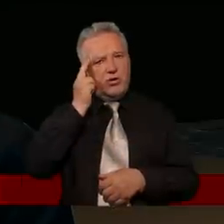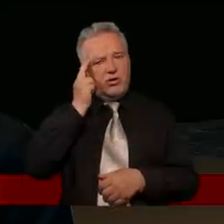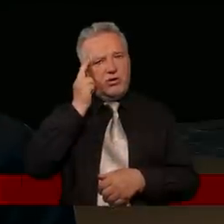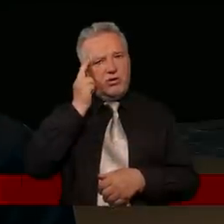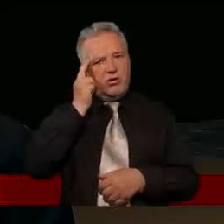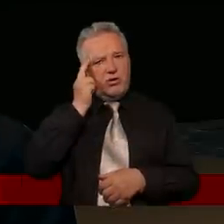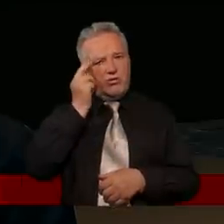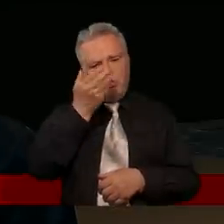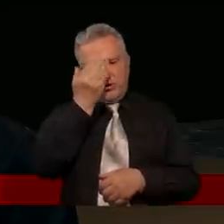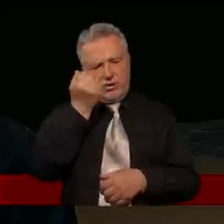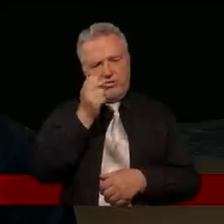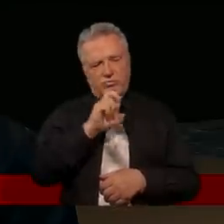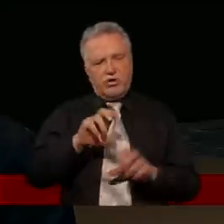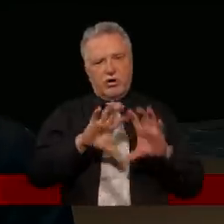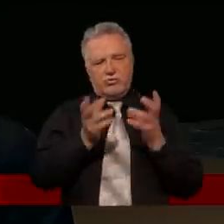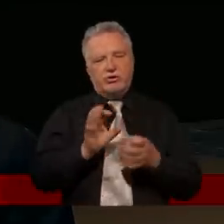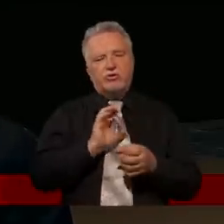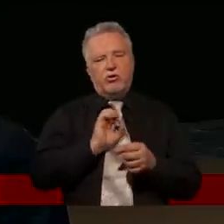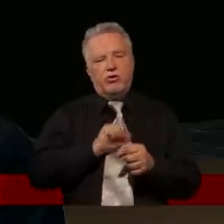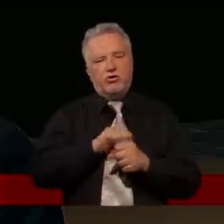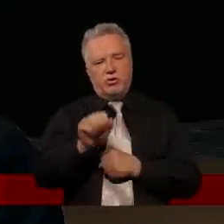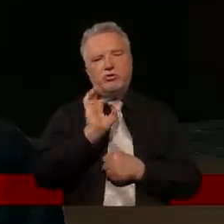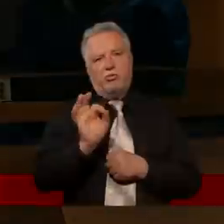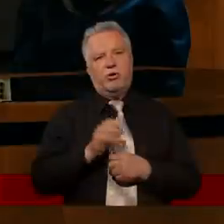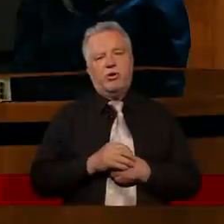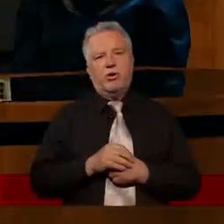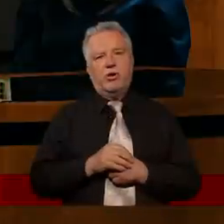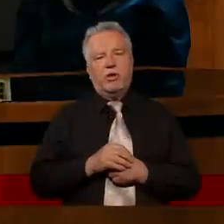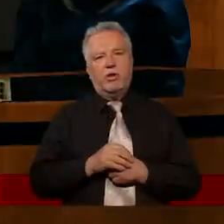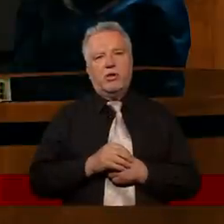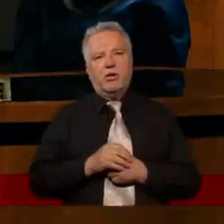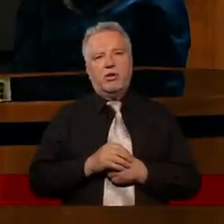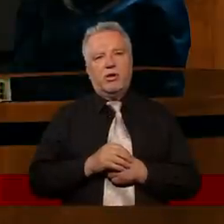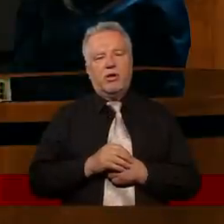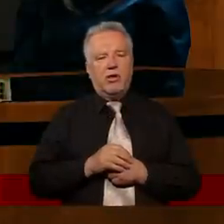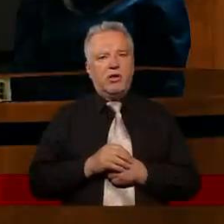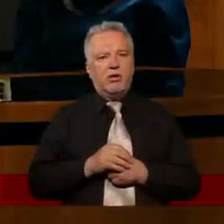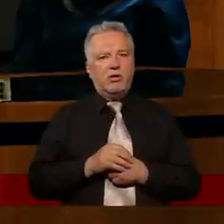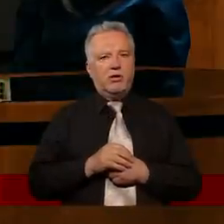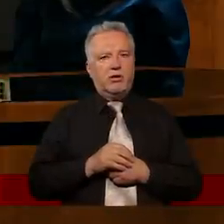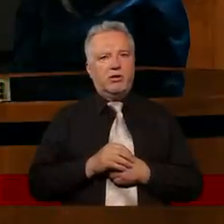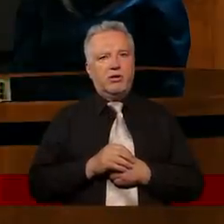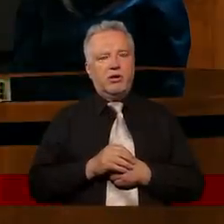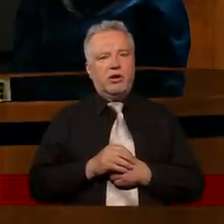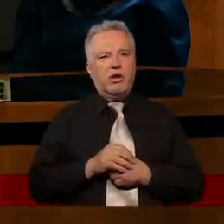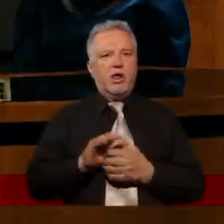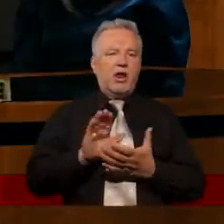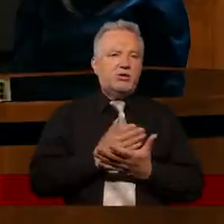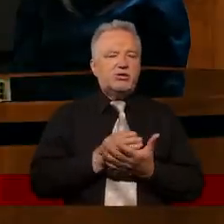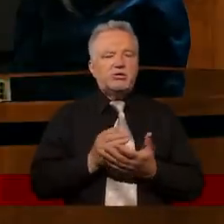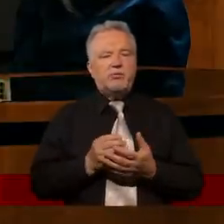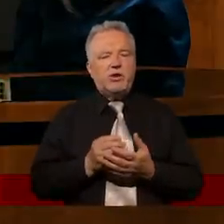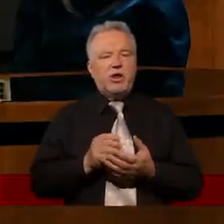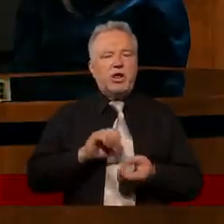Ale nie wiem, czy to wszystko tak do końca jest dobre. Znaczy spoglądam na to trochę inaczej, bo kiedy pytałaś o